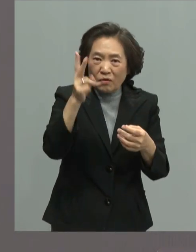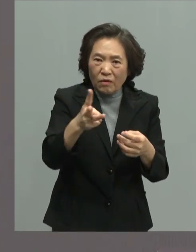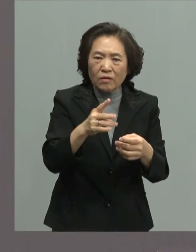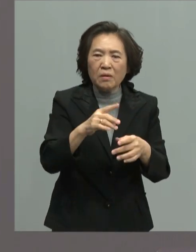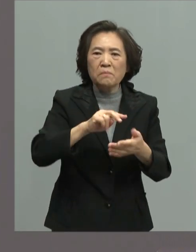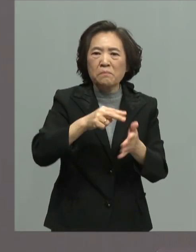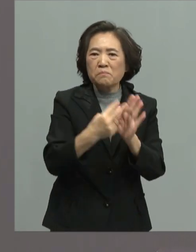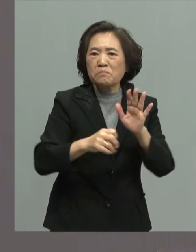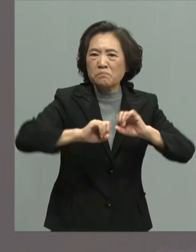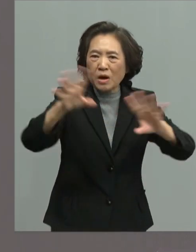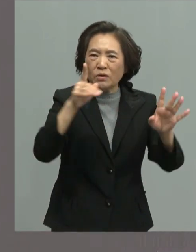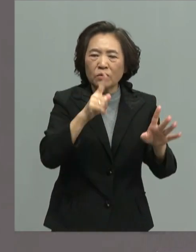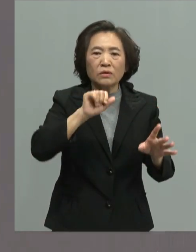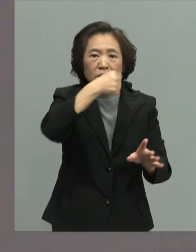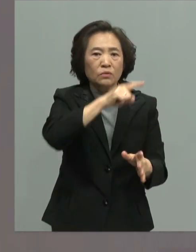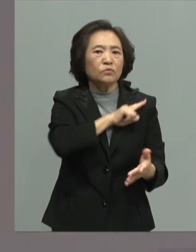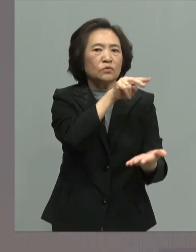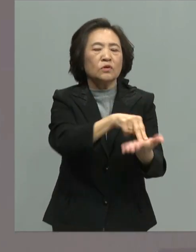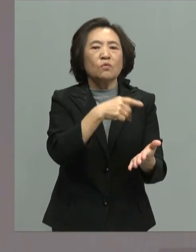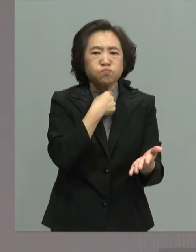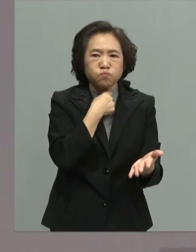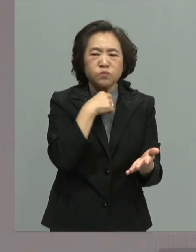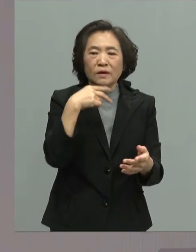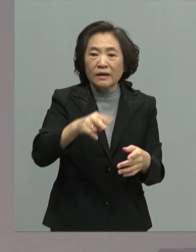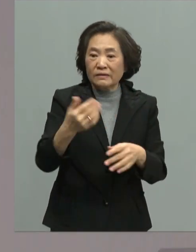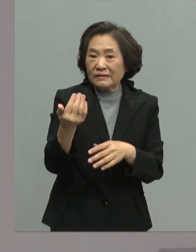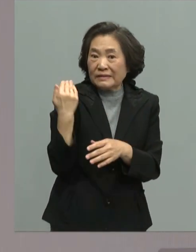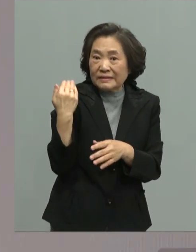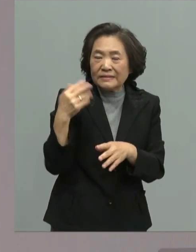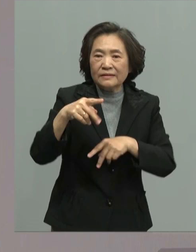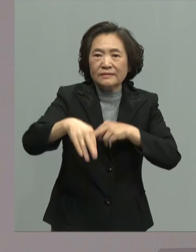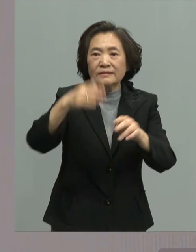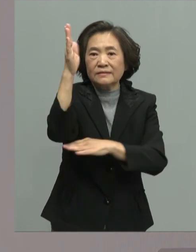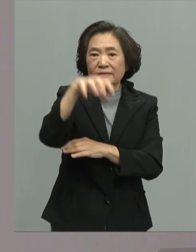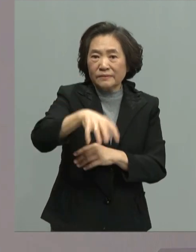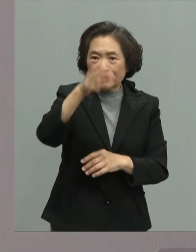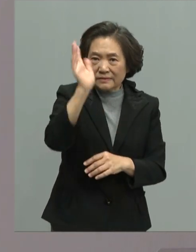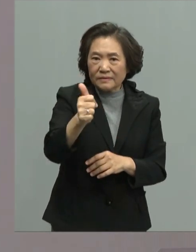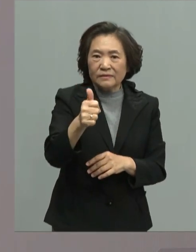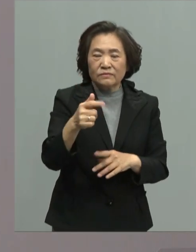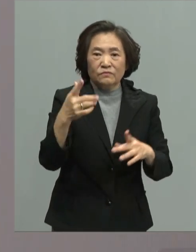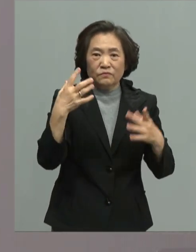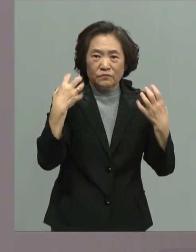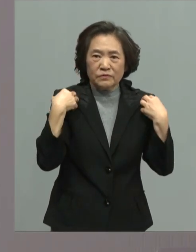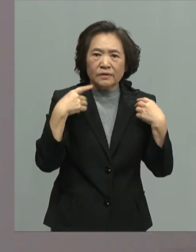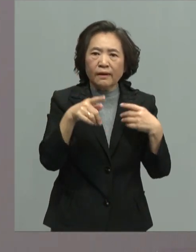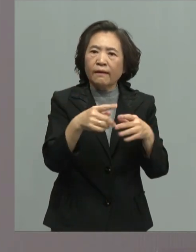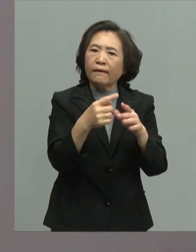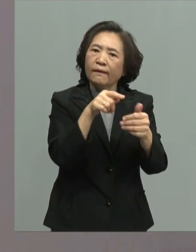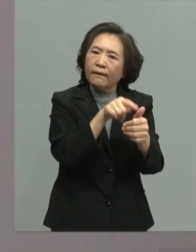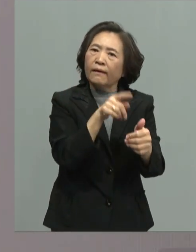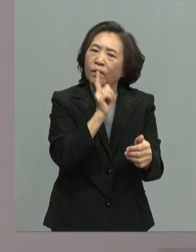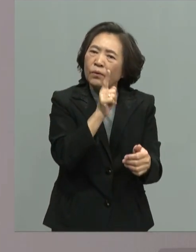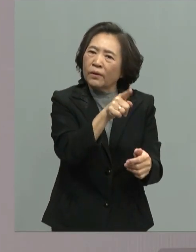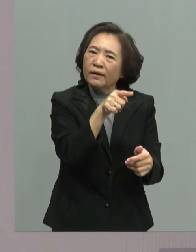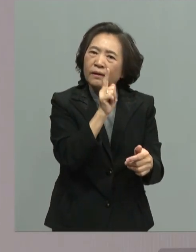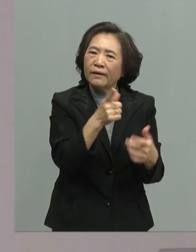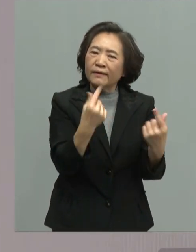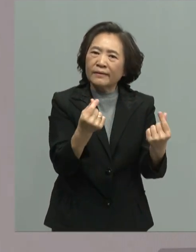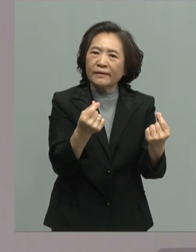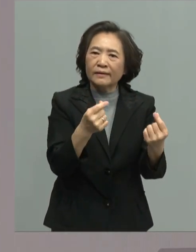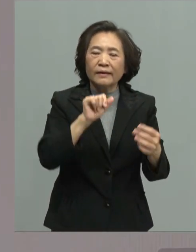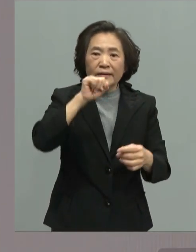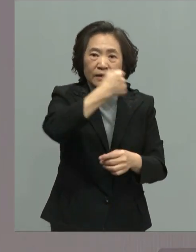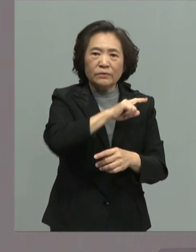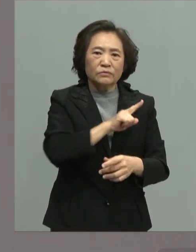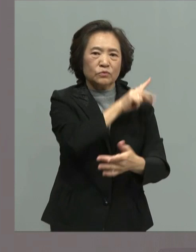独立甚至你五年前做行政院院长的时候你也是说指张台